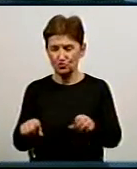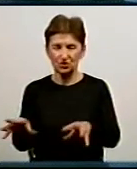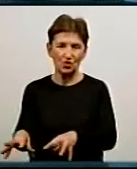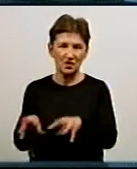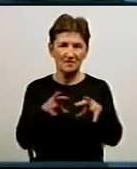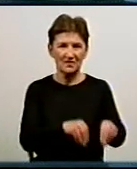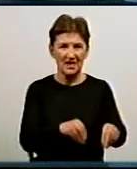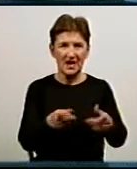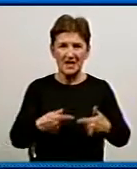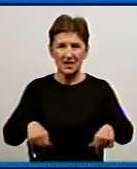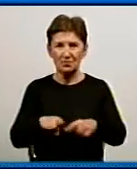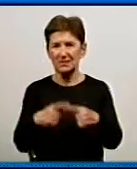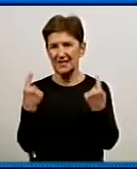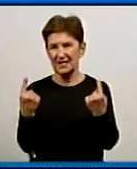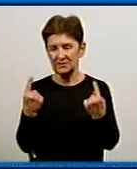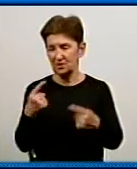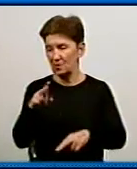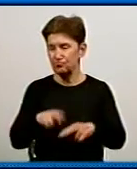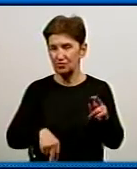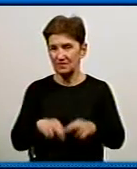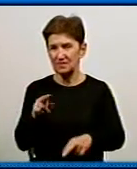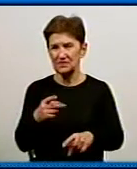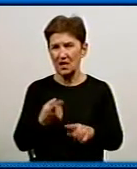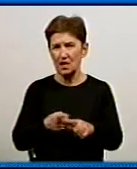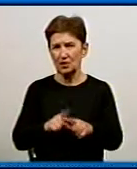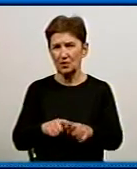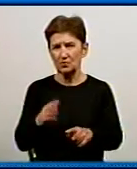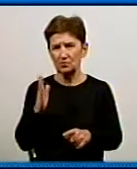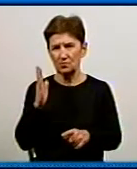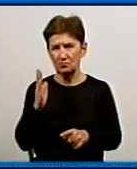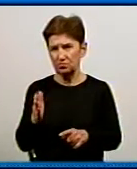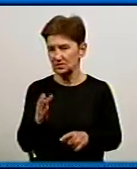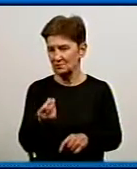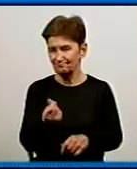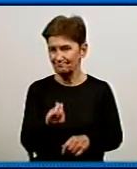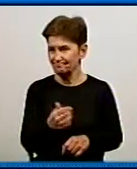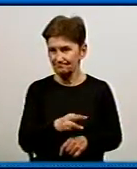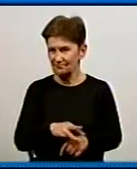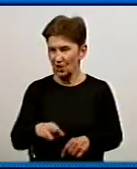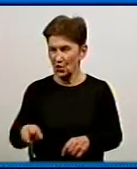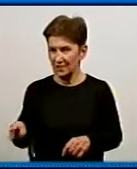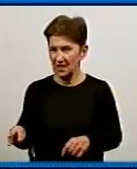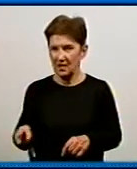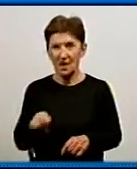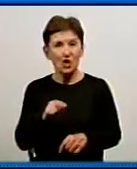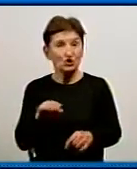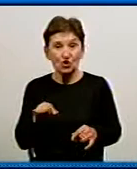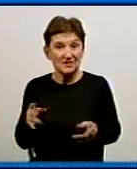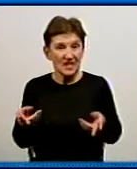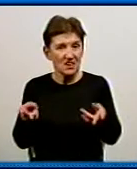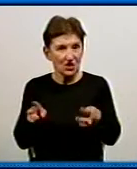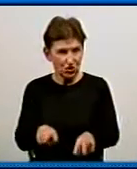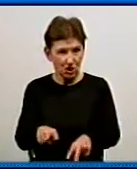категорії капітального будівництва, які вартуватимуть однозначно мільйони гривень. Чи залишатимуться вони